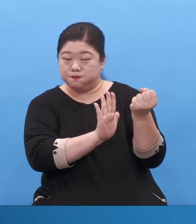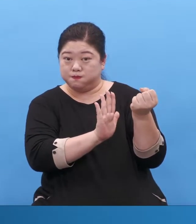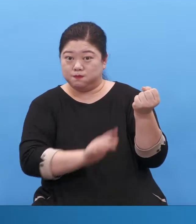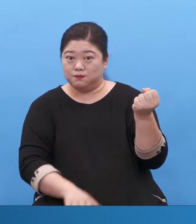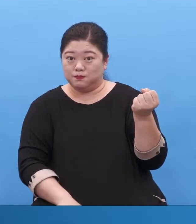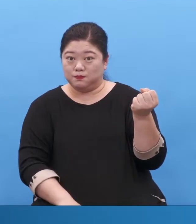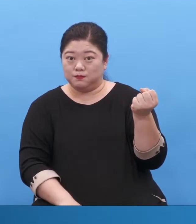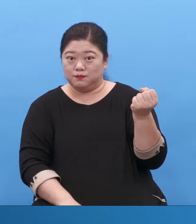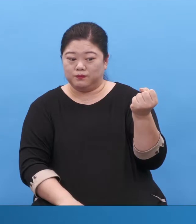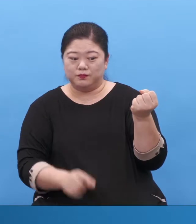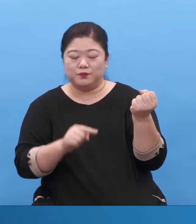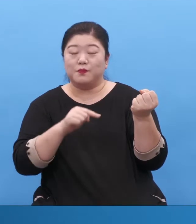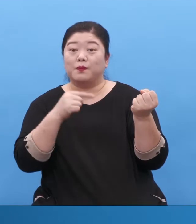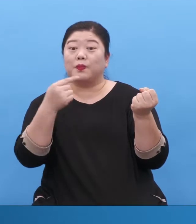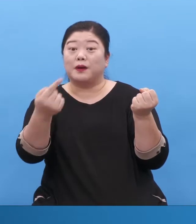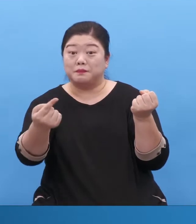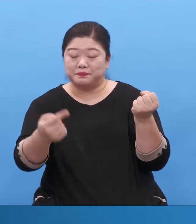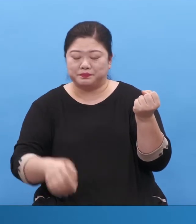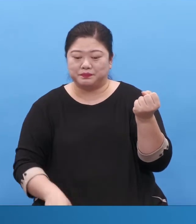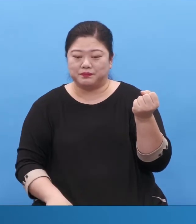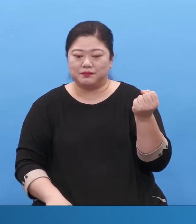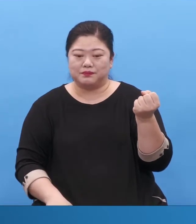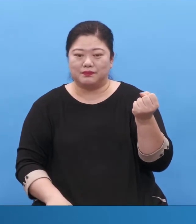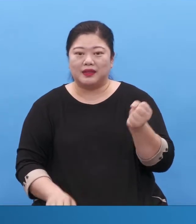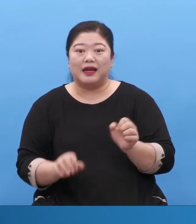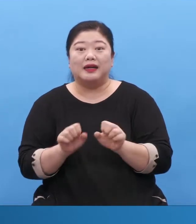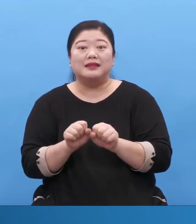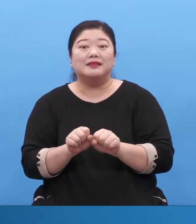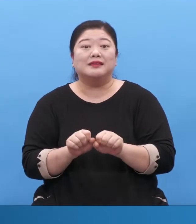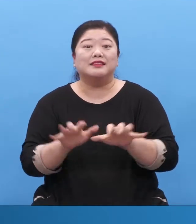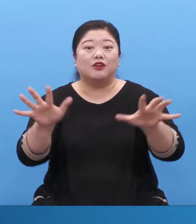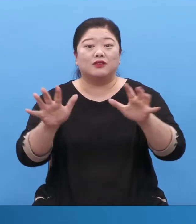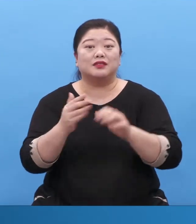흩어진 제자들은 뭘 점검해야 되느냐.